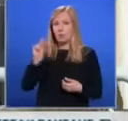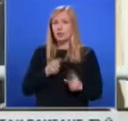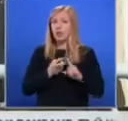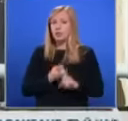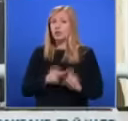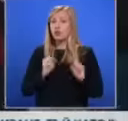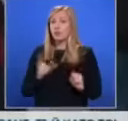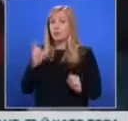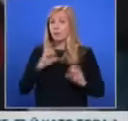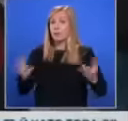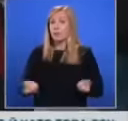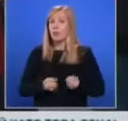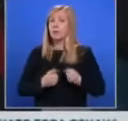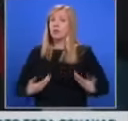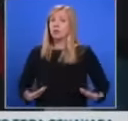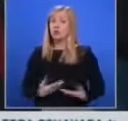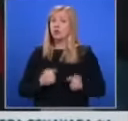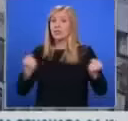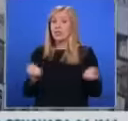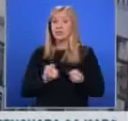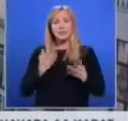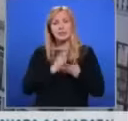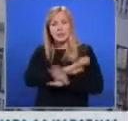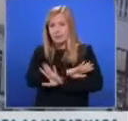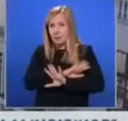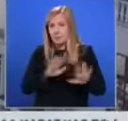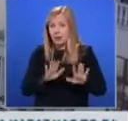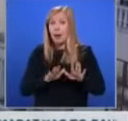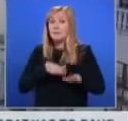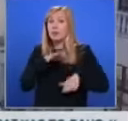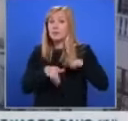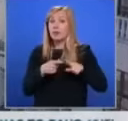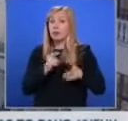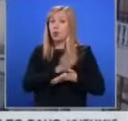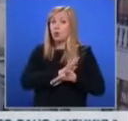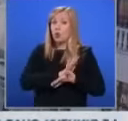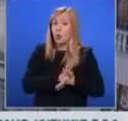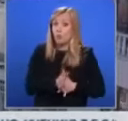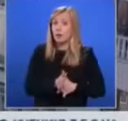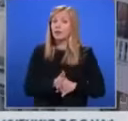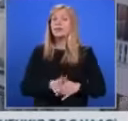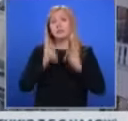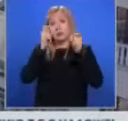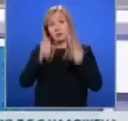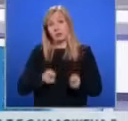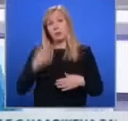Скопия да предприеме необходимите действия за прекратяване говора и престъпленията от омраза, както и за зачитане на правата на македонските българи.